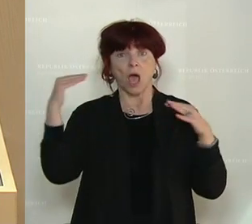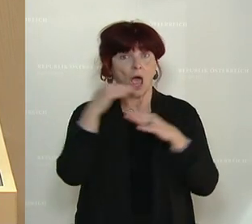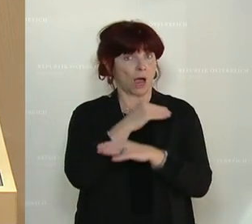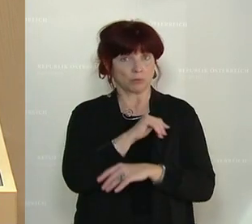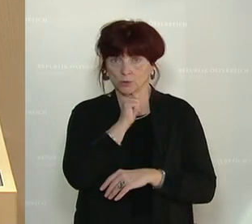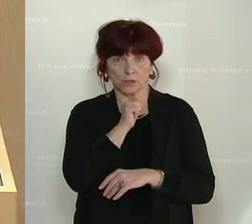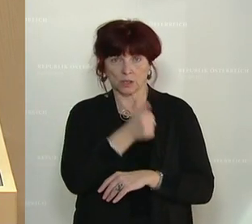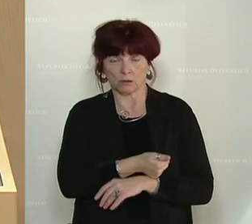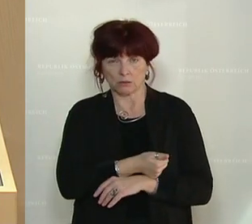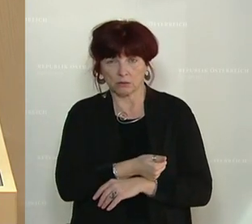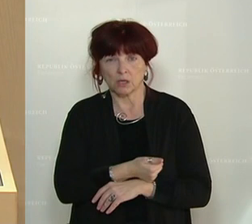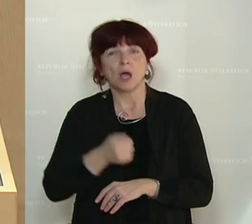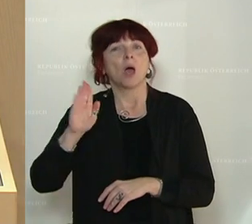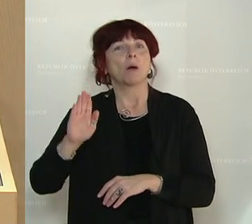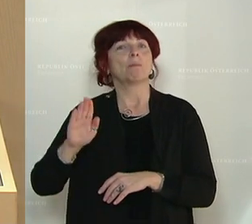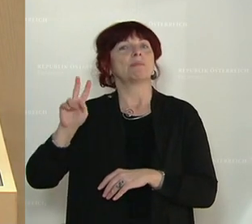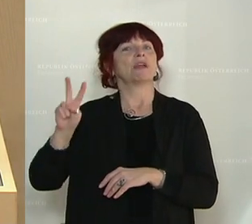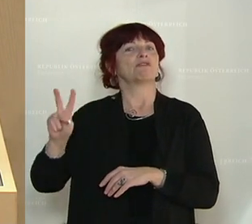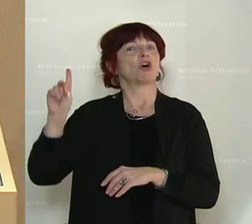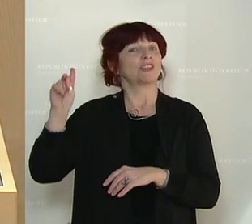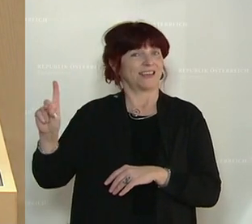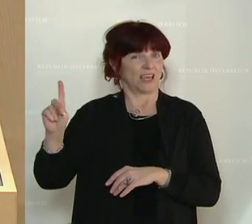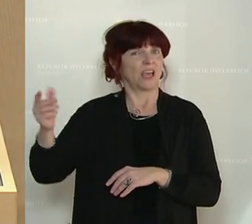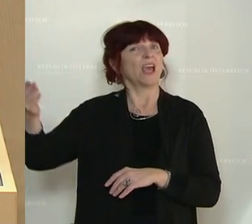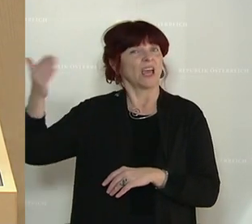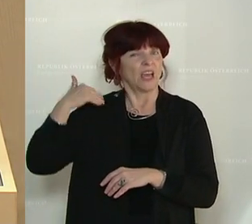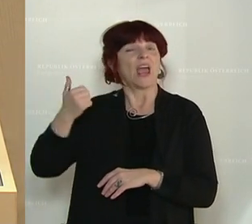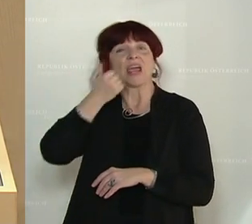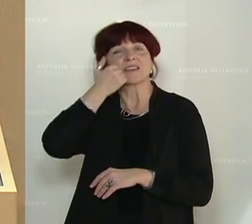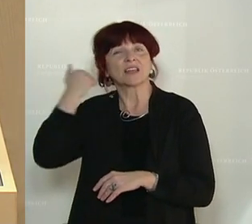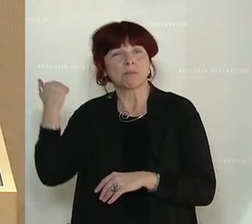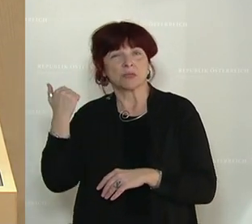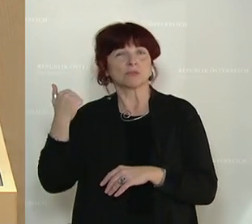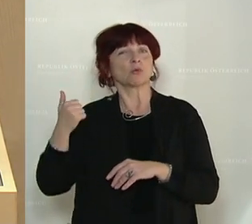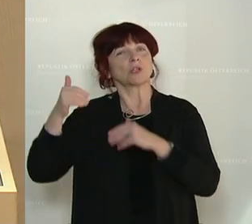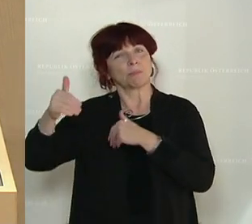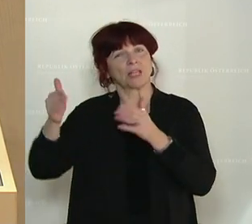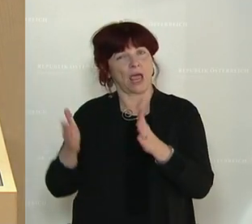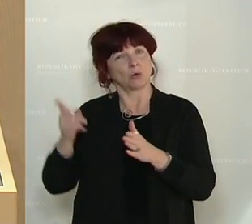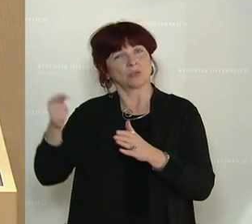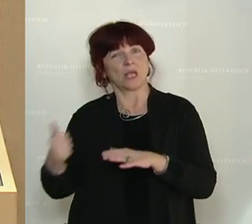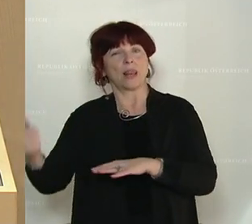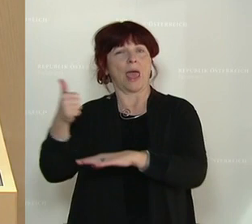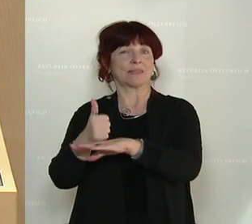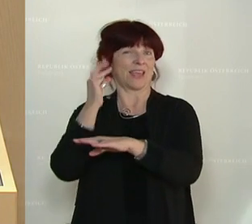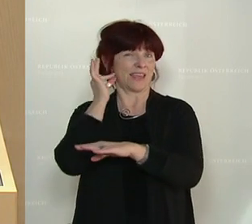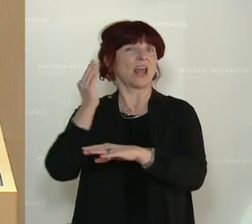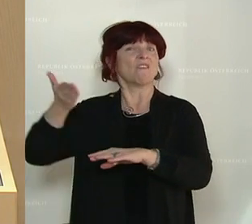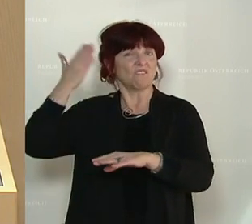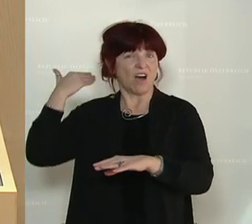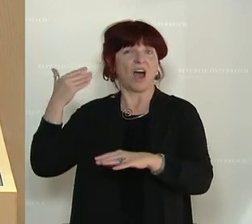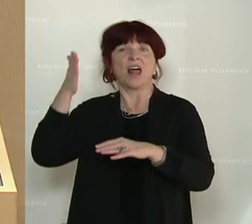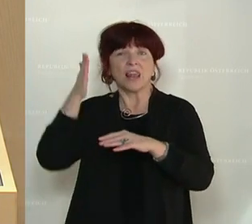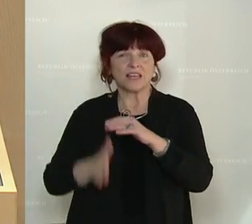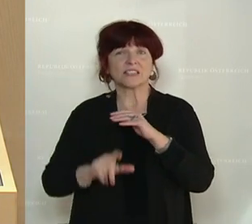Extremismusabteilung des BVT vergangene Woche in einem Interview mit dem Kurier hingewiesen. Sie spricht wörtlich von einem,